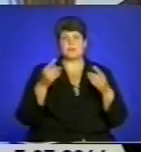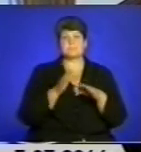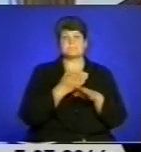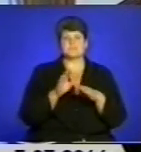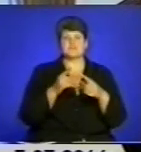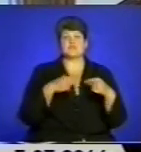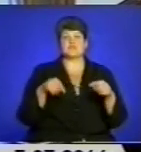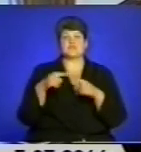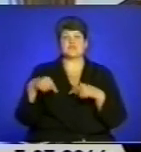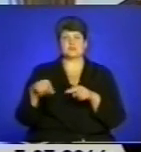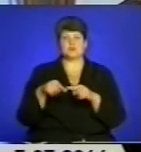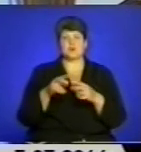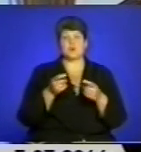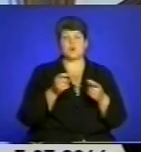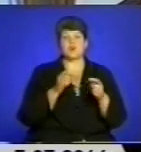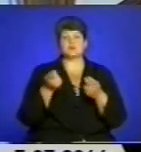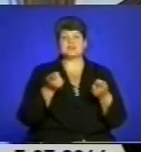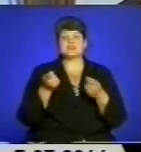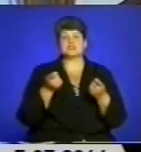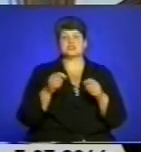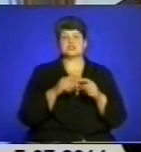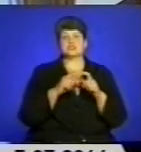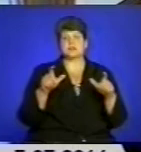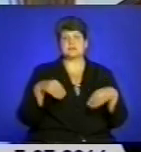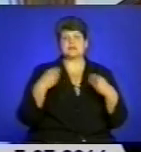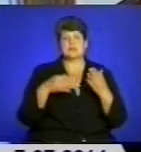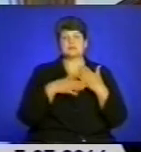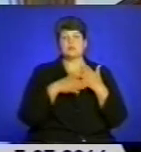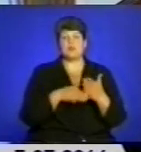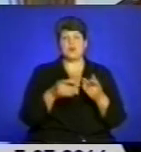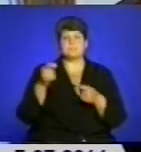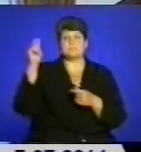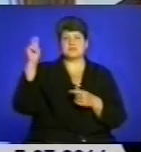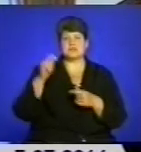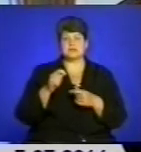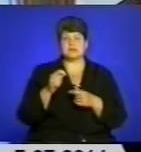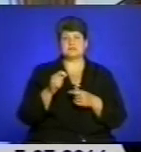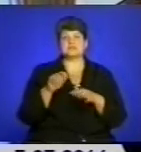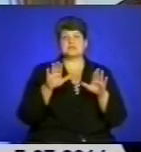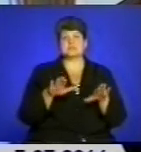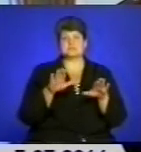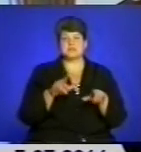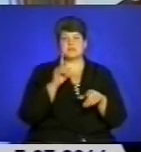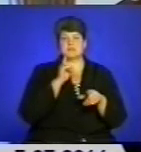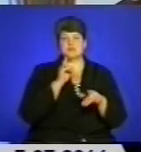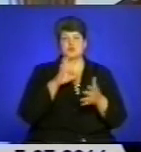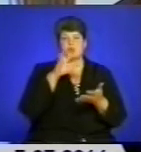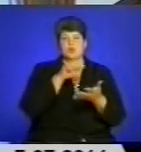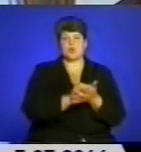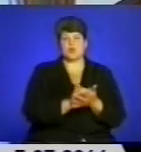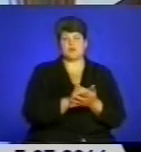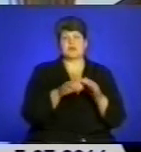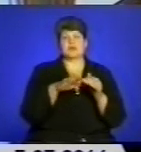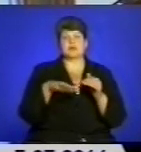ковердінаційний штаб з надання допомоги переселенцям з місць тимчасово окупованих територій, а також зони антитерористичної